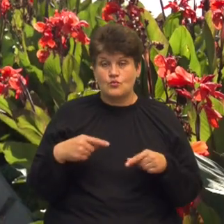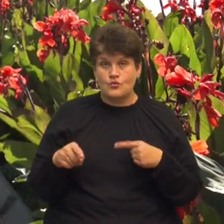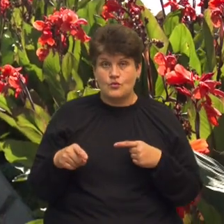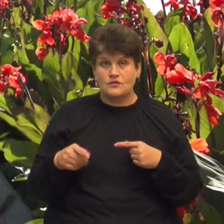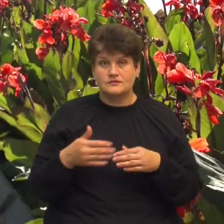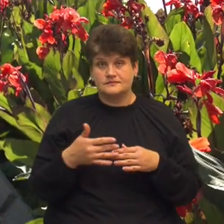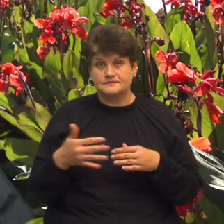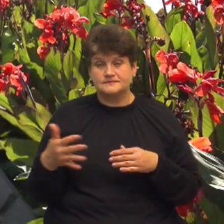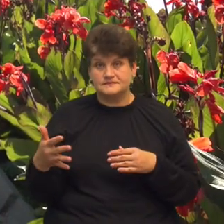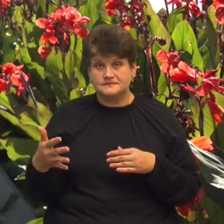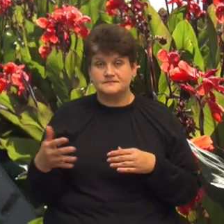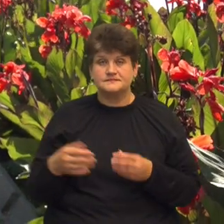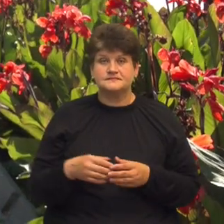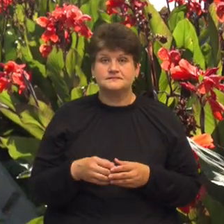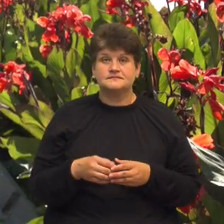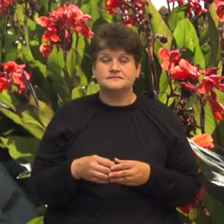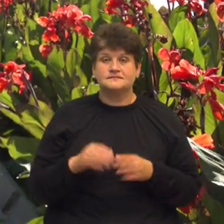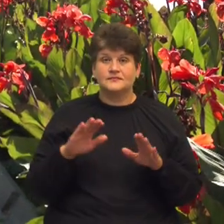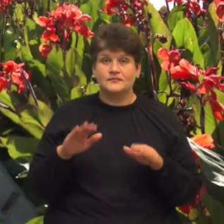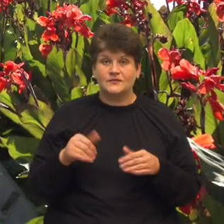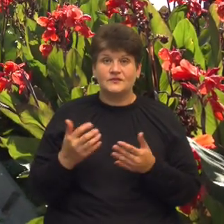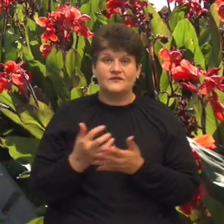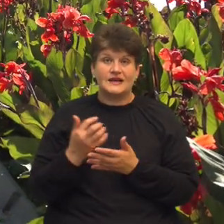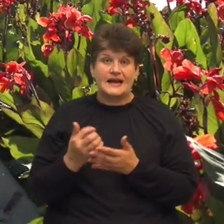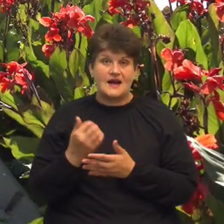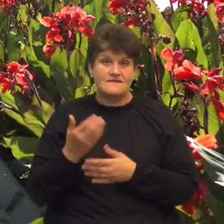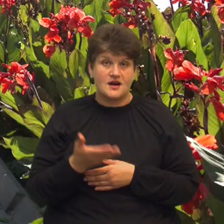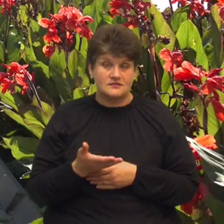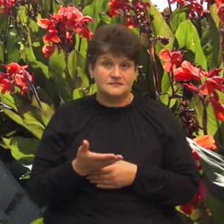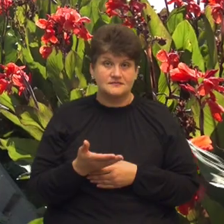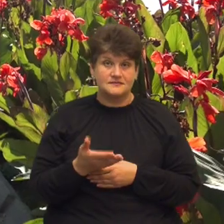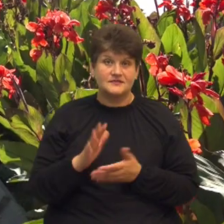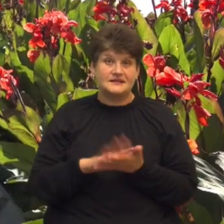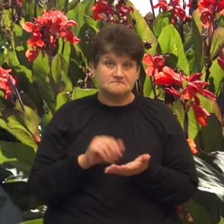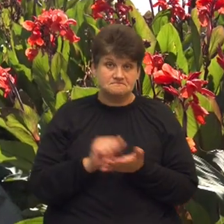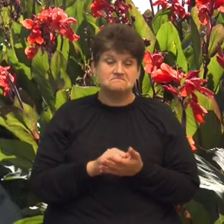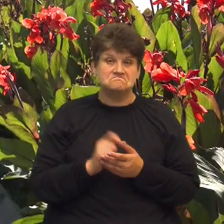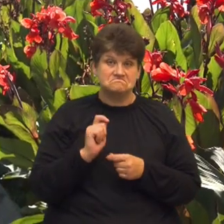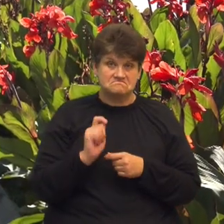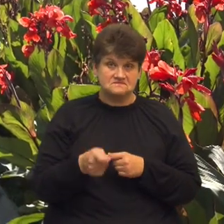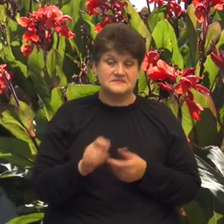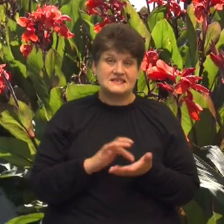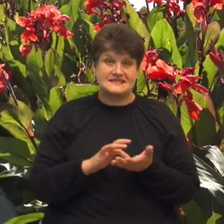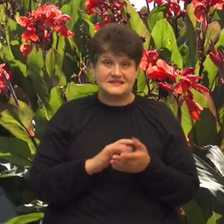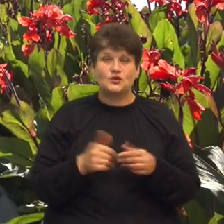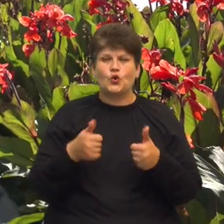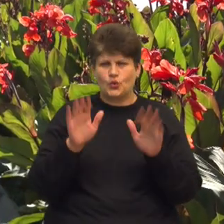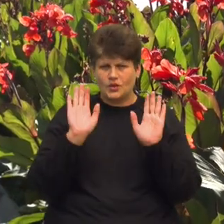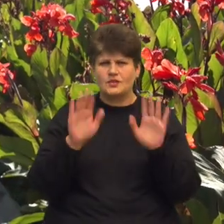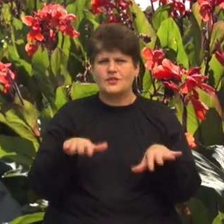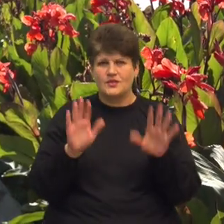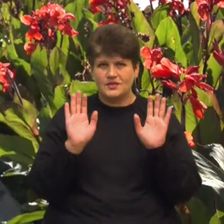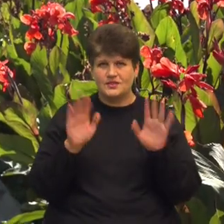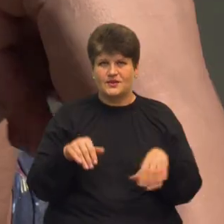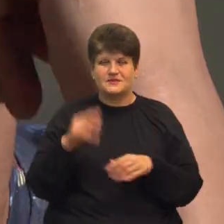в футбол, потім їх вигравав і вони далі почали впливатися. Кажуть, добре, навчитися